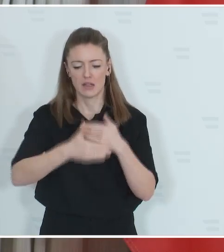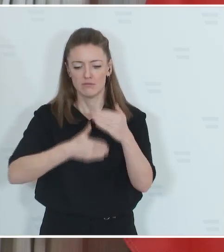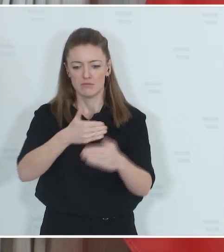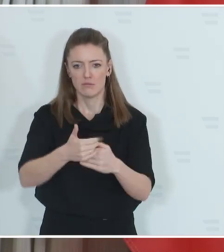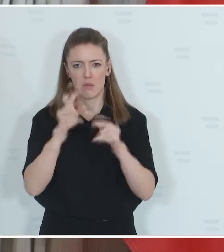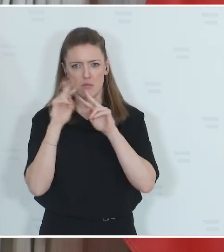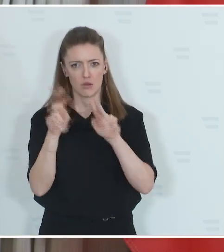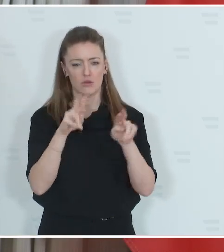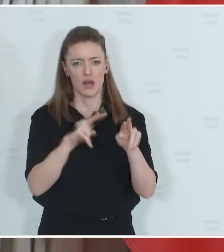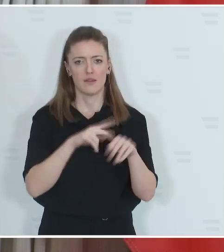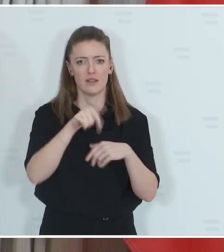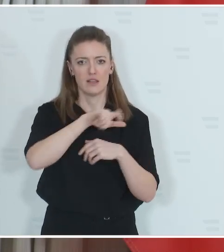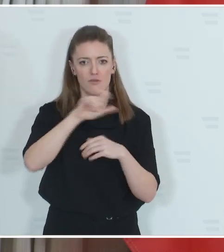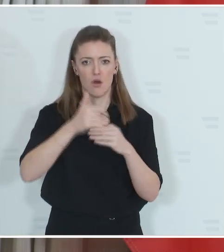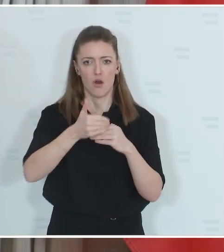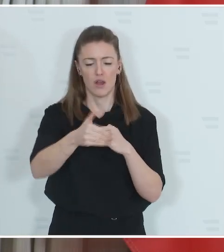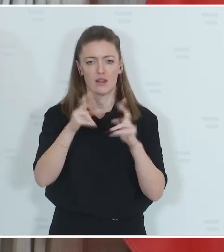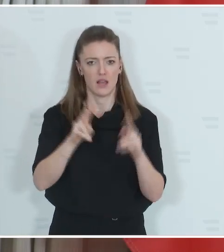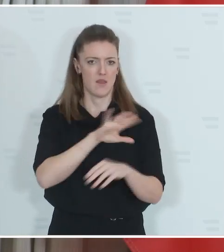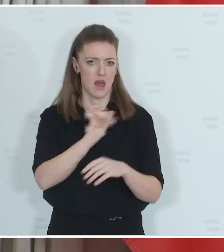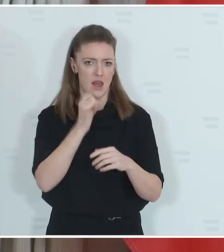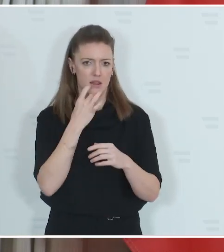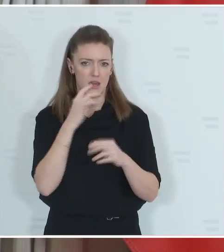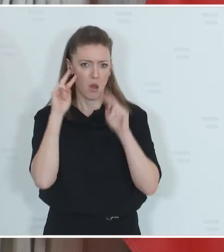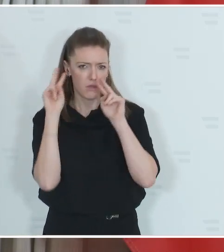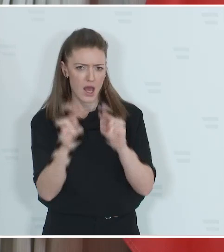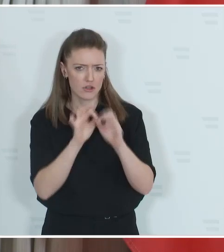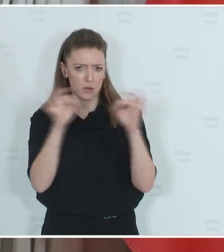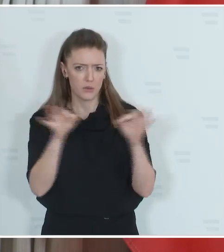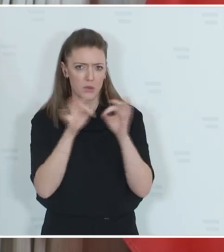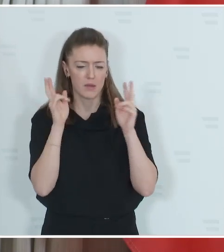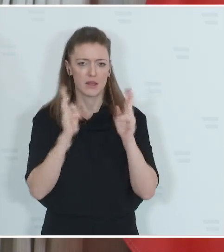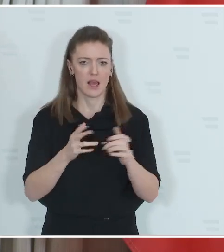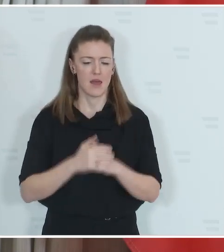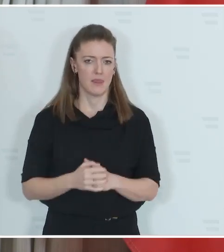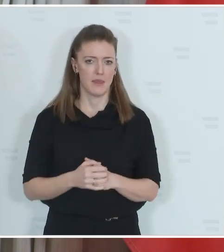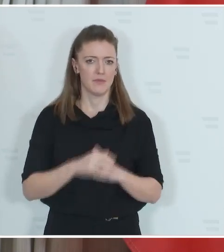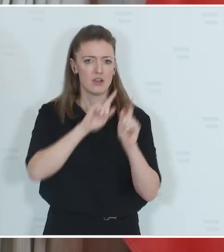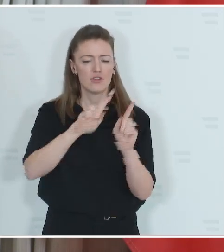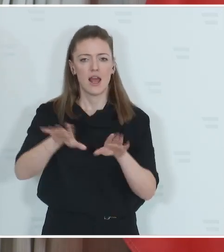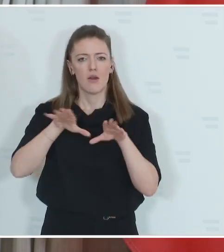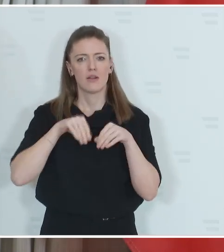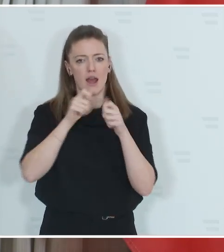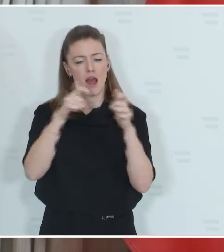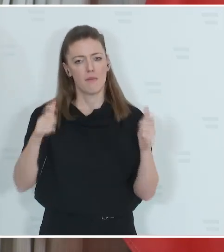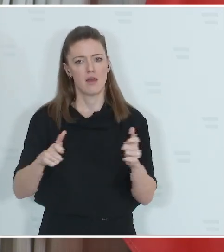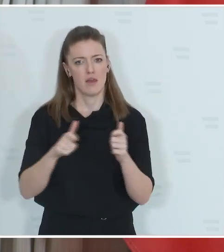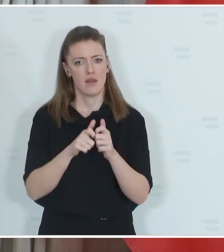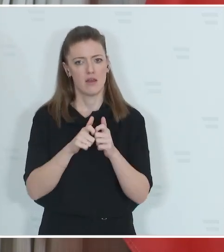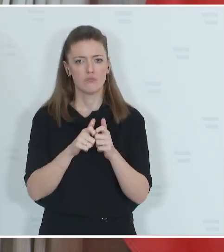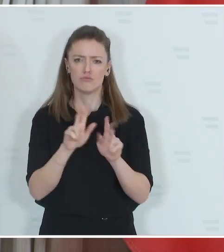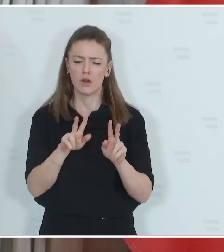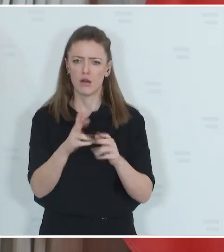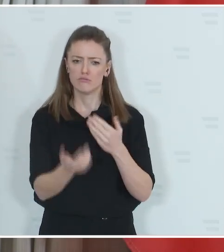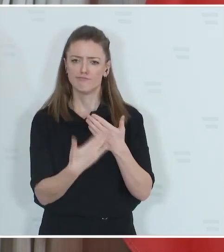nächsten Wochen kann jeder und jede Einblicke in die Details nehmen. Und wir werden die Stellungnahmen, die dann eingehen, auch